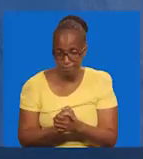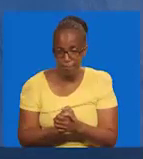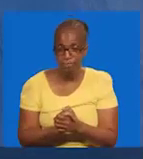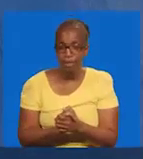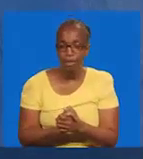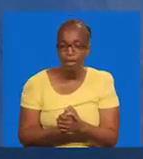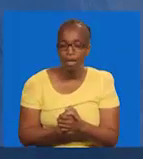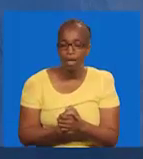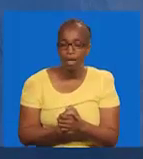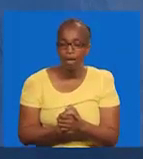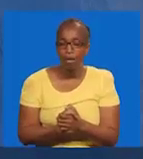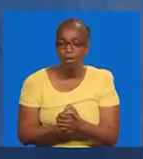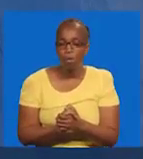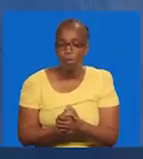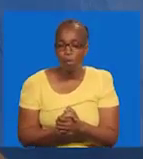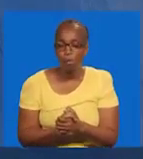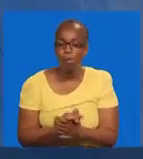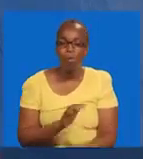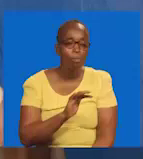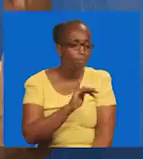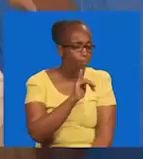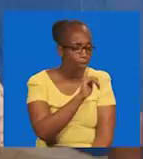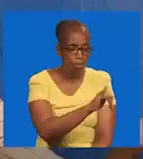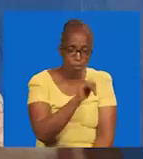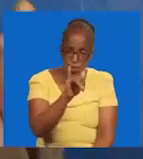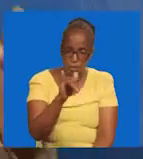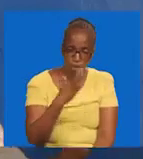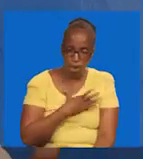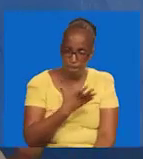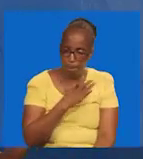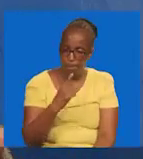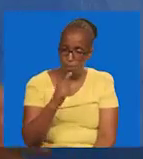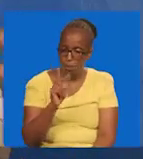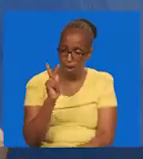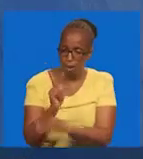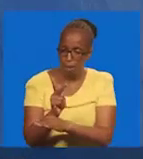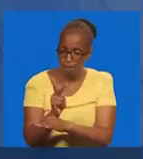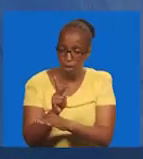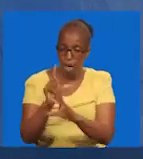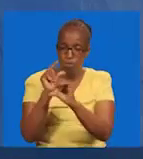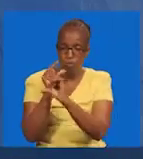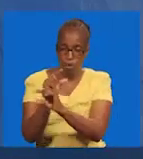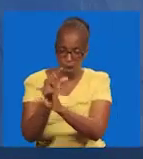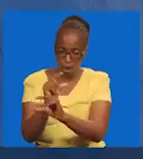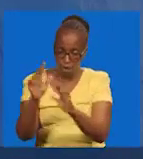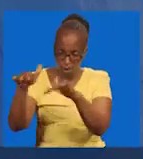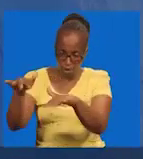Atanzama. Hati. Wale walinzi ambao waliwekwa.